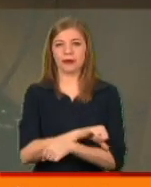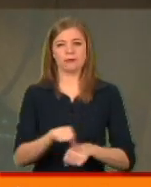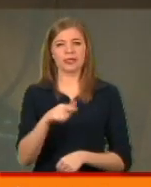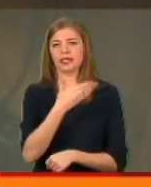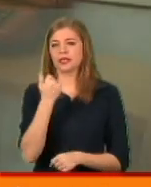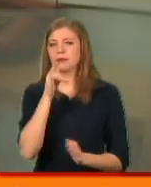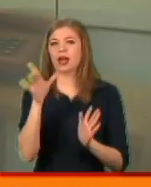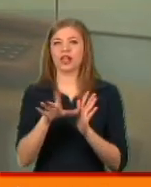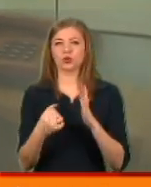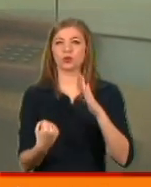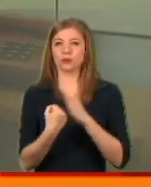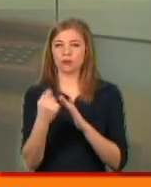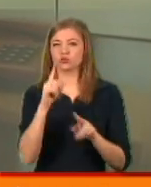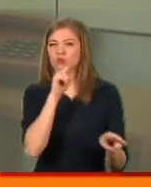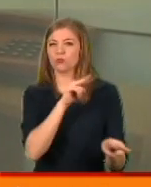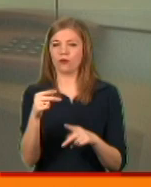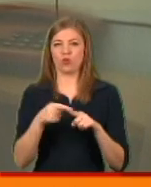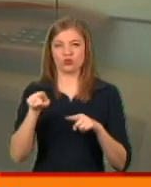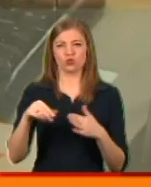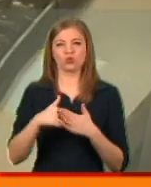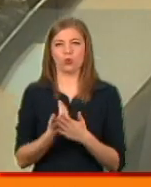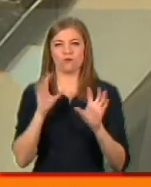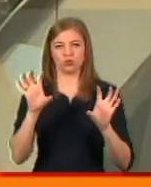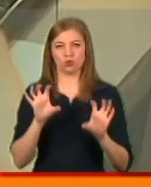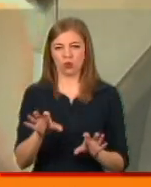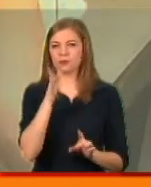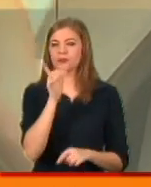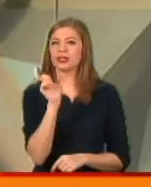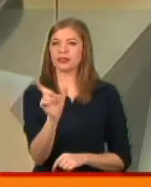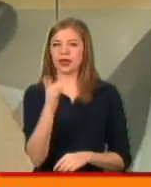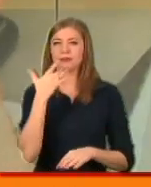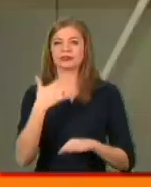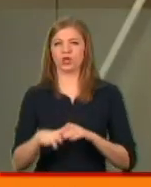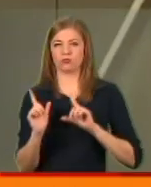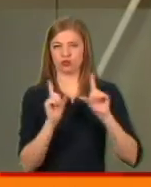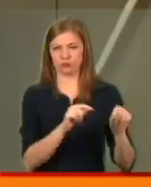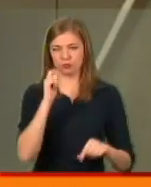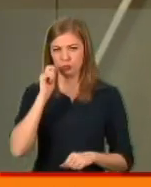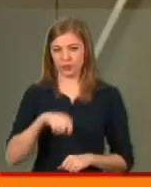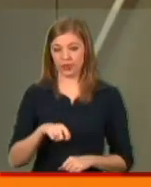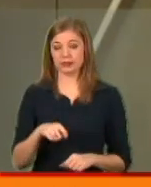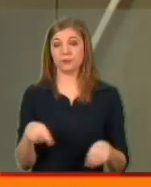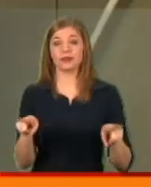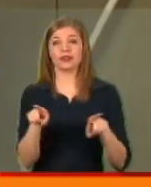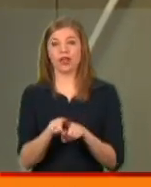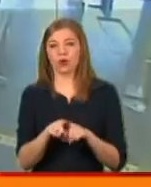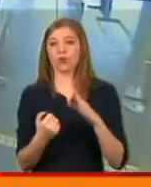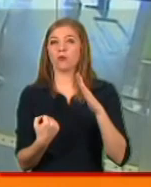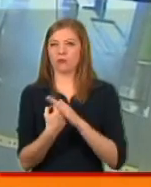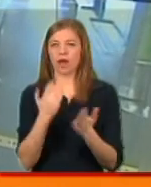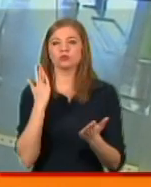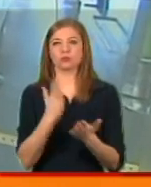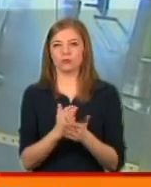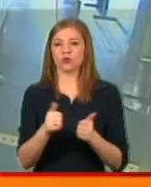мають електронної бази, щоб контролювала ось цю нову норму. Термін зарубіжного перебування українця. Таку базу мають